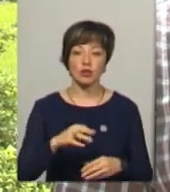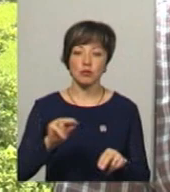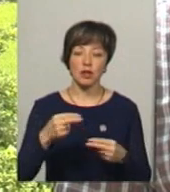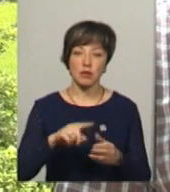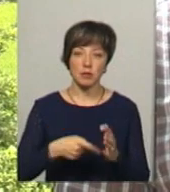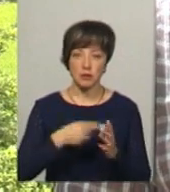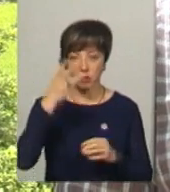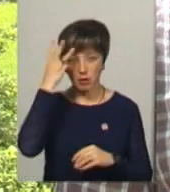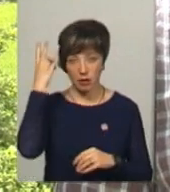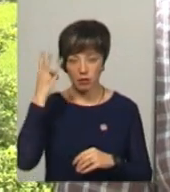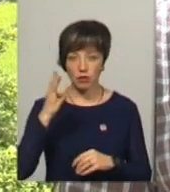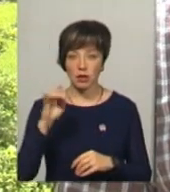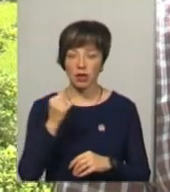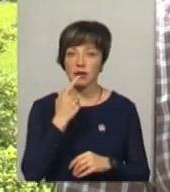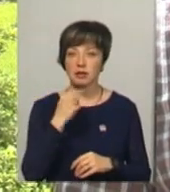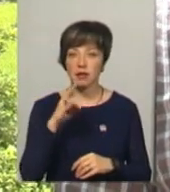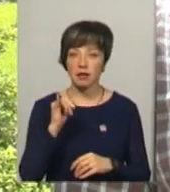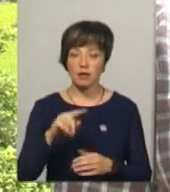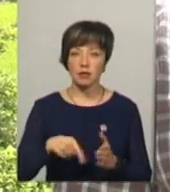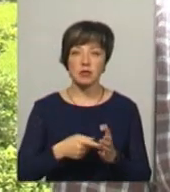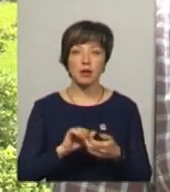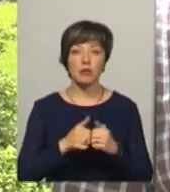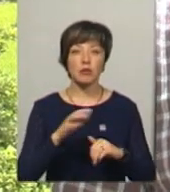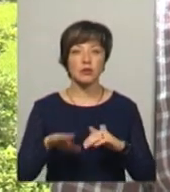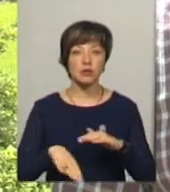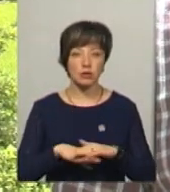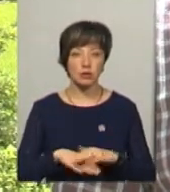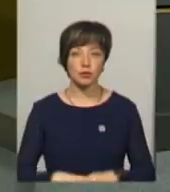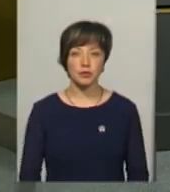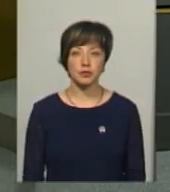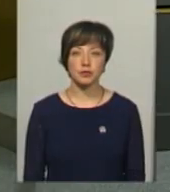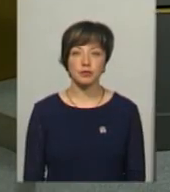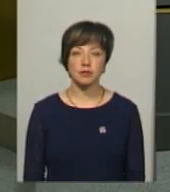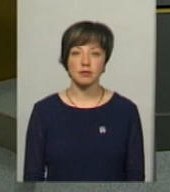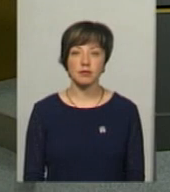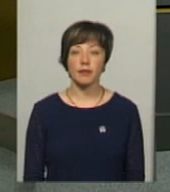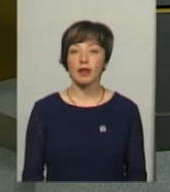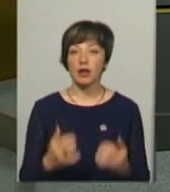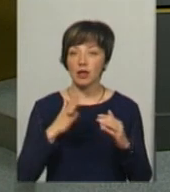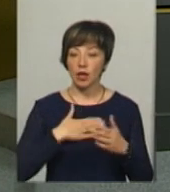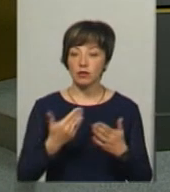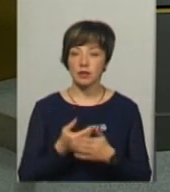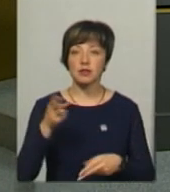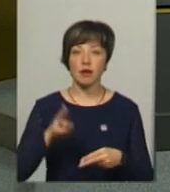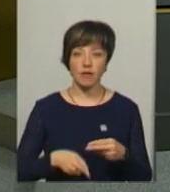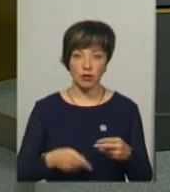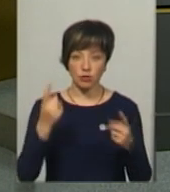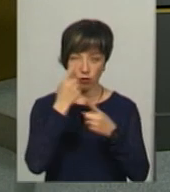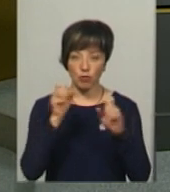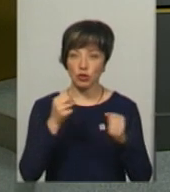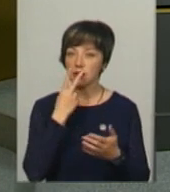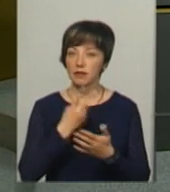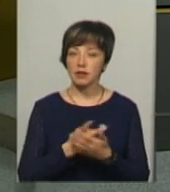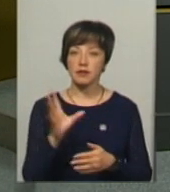Хмельницького, Чемпіонати міста Красилів, міста Кам'янець-Подільського. Наш випуск завершено. Нагадую, ви можете